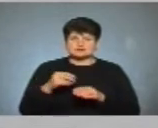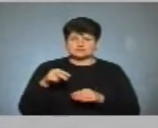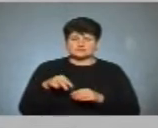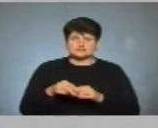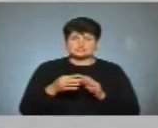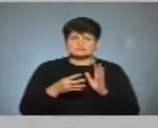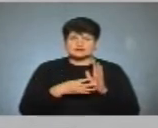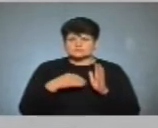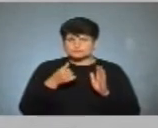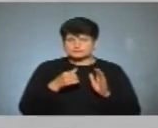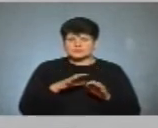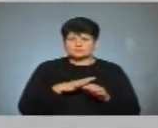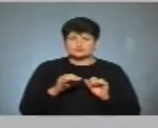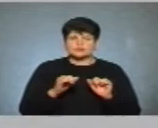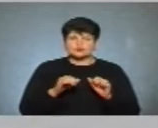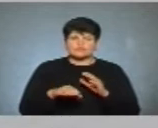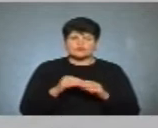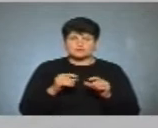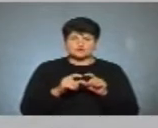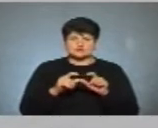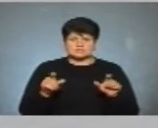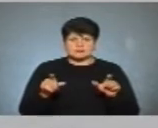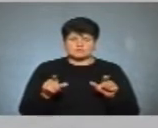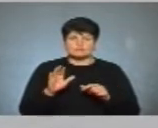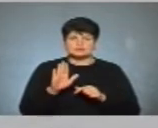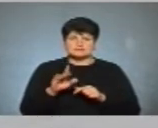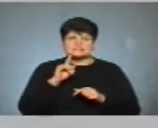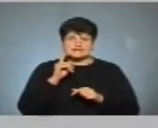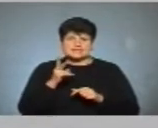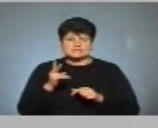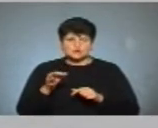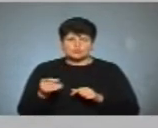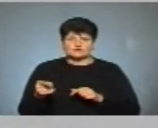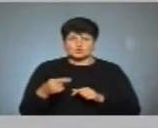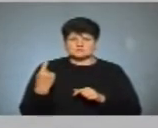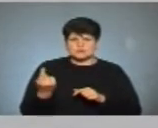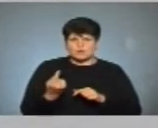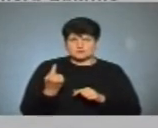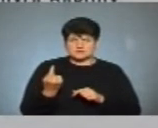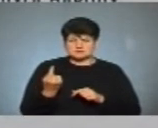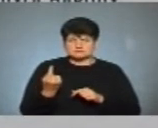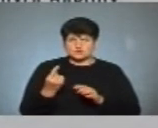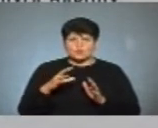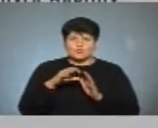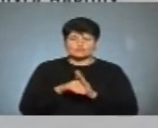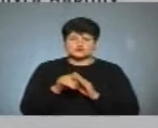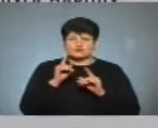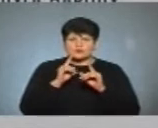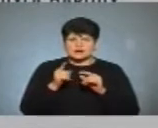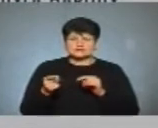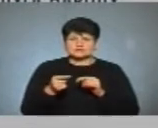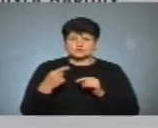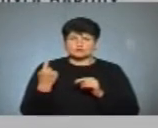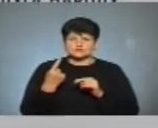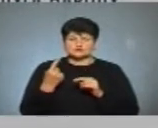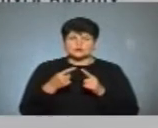2019-му був керівником виборчого штабу Володимира Зеленського в Тернопільській області. Обійшов до ради Тернопільської